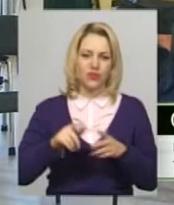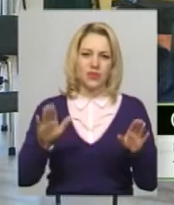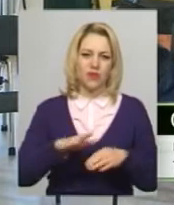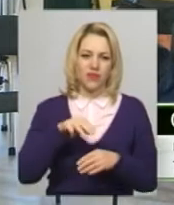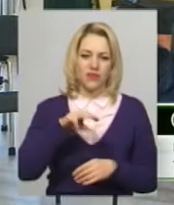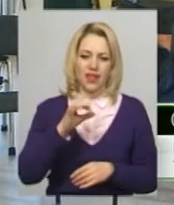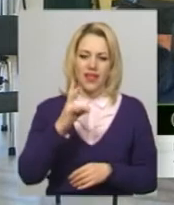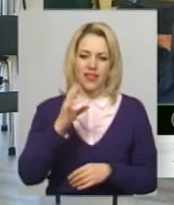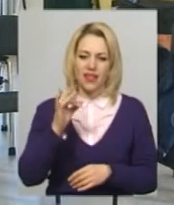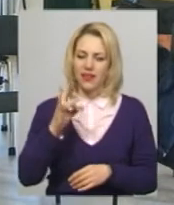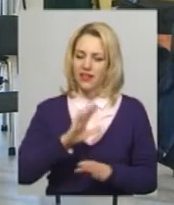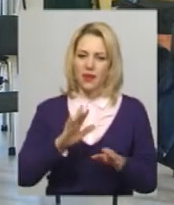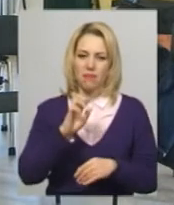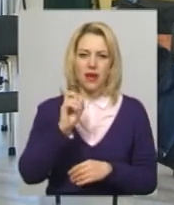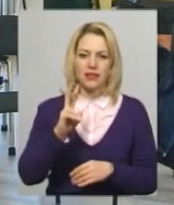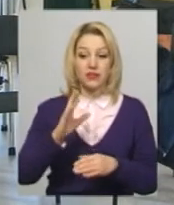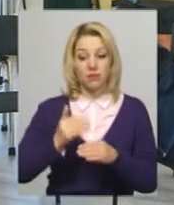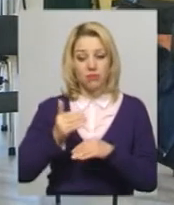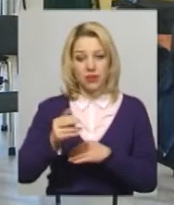не басом, як потім.